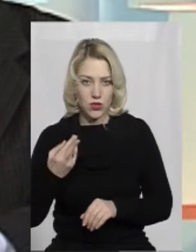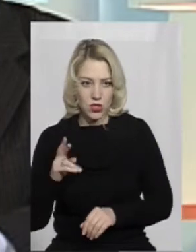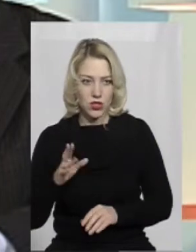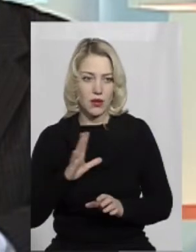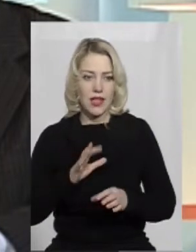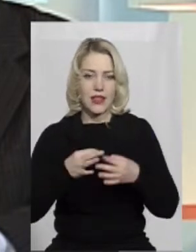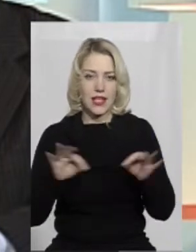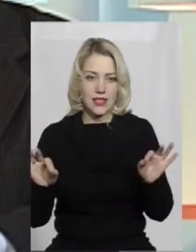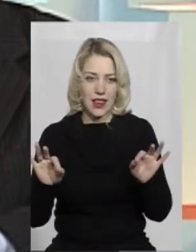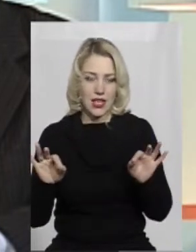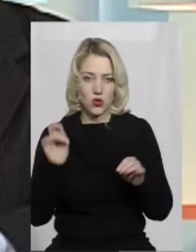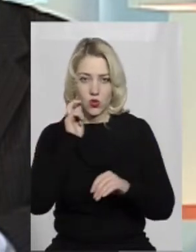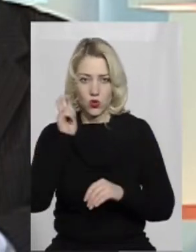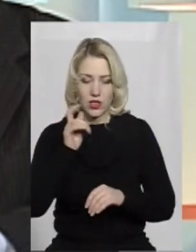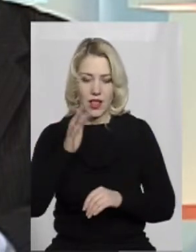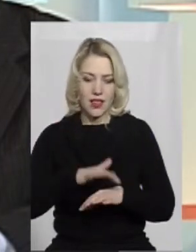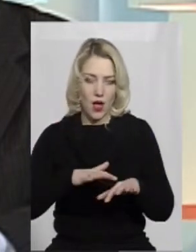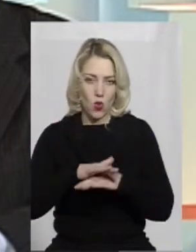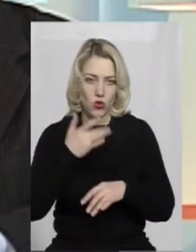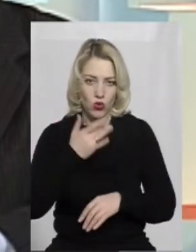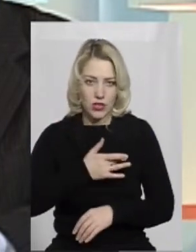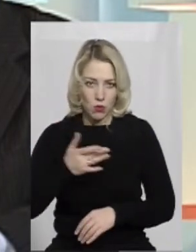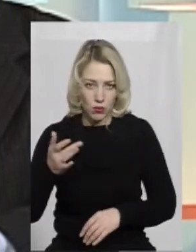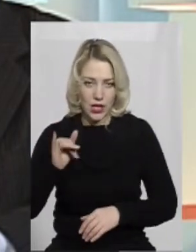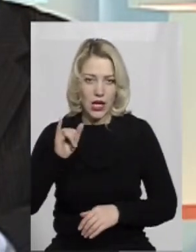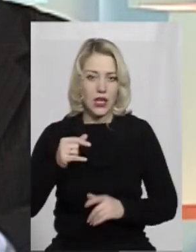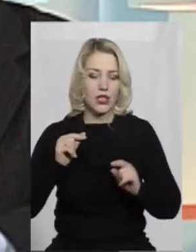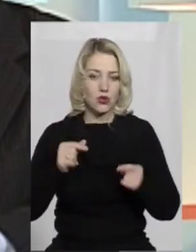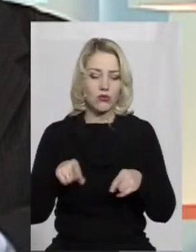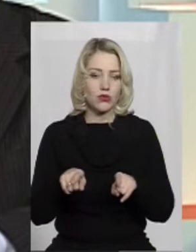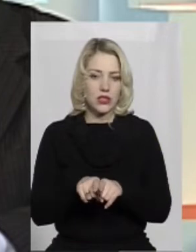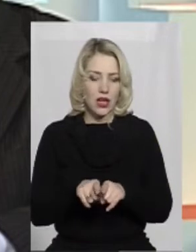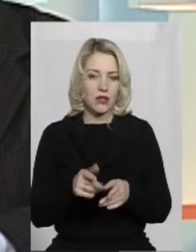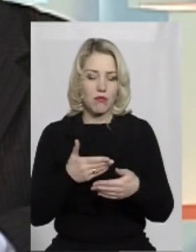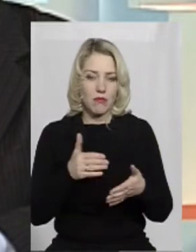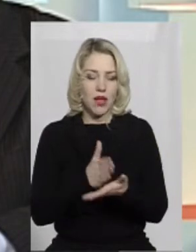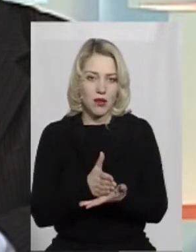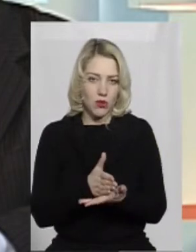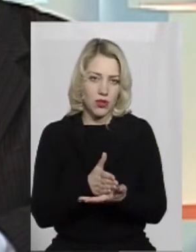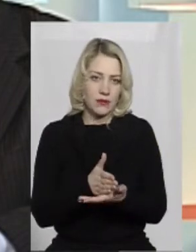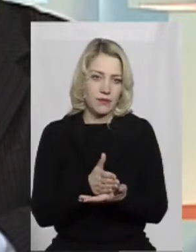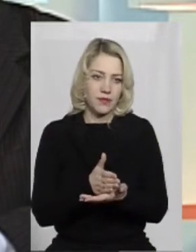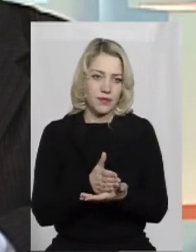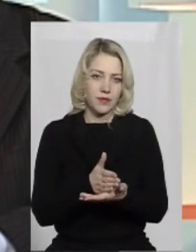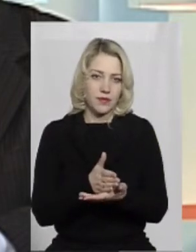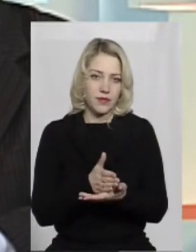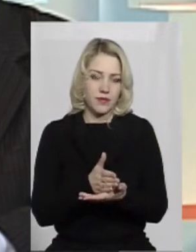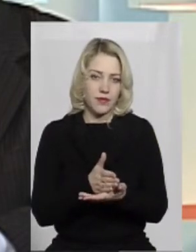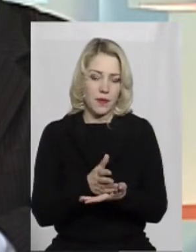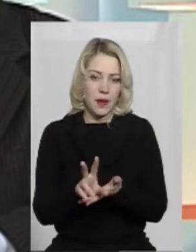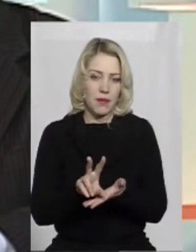незалежності Української народної республіки. Тому таким чином ми маємо тут, будемо так казати,